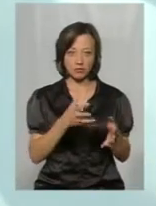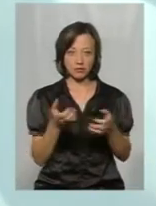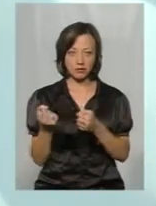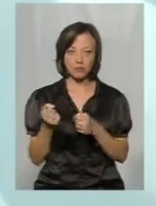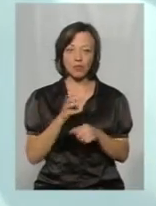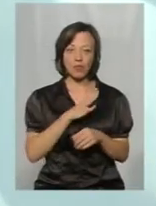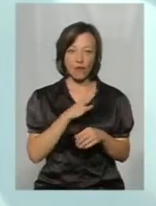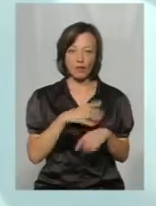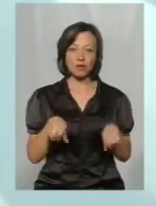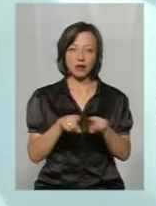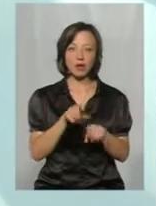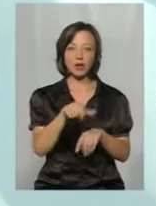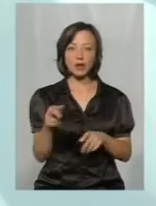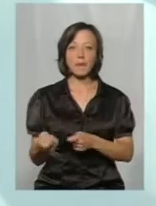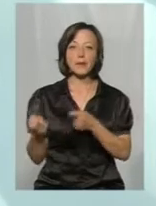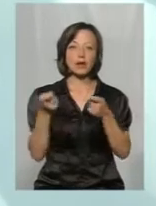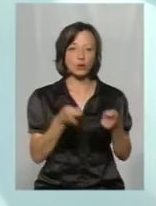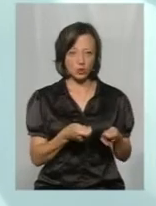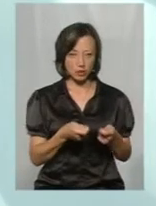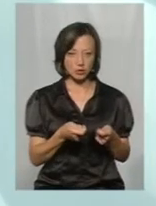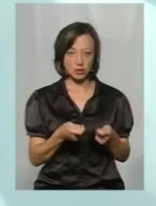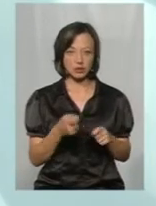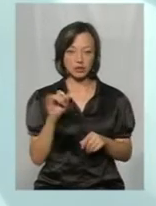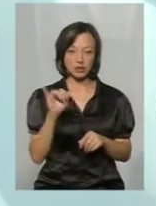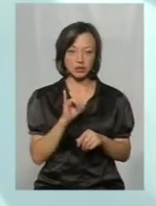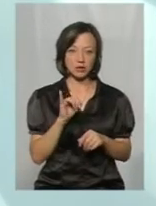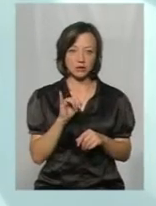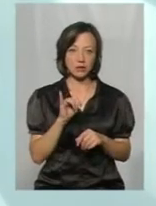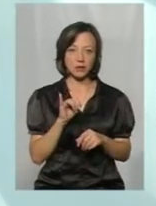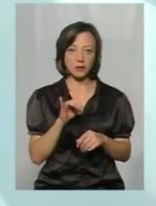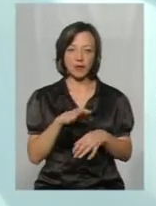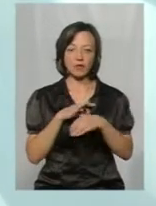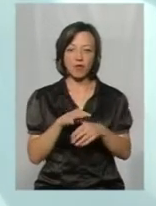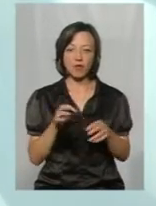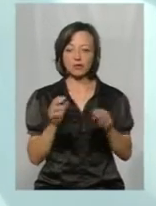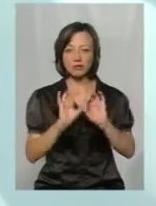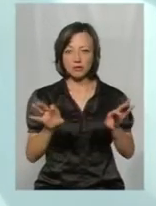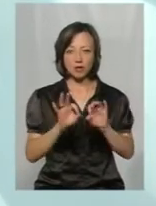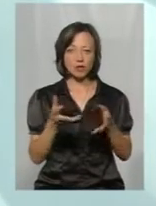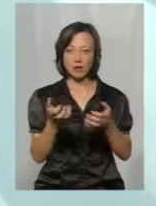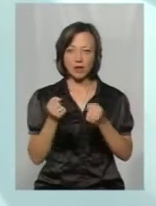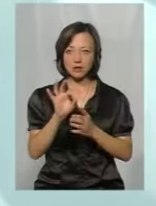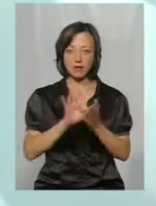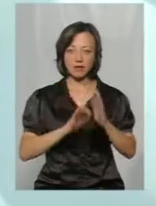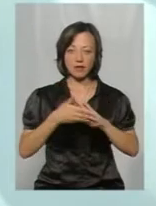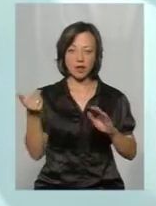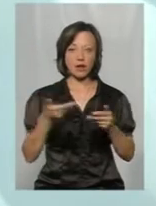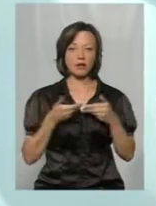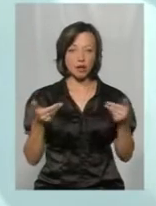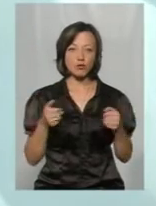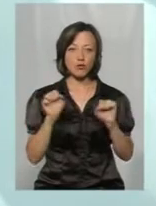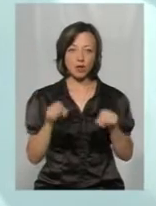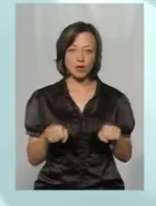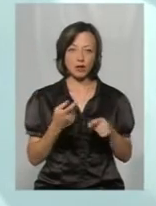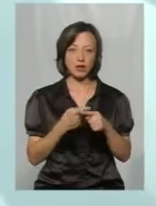Ну, буває таке, що люди приносять, і проводили роботу, щоб вони не брали, і зразу викликали нас, щоб ми